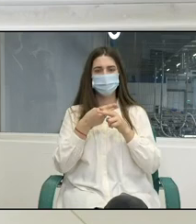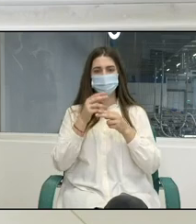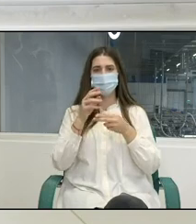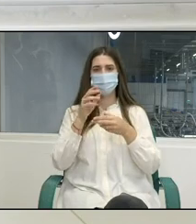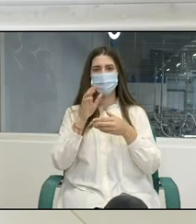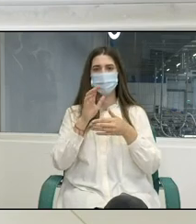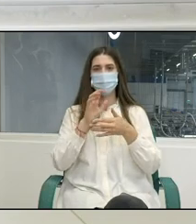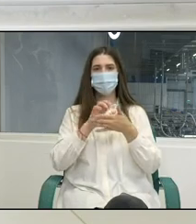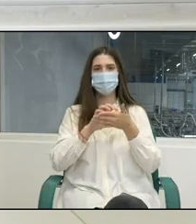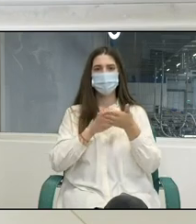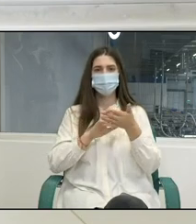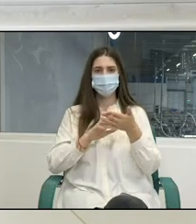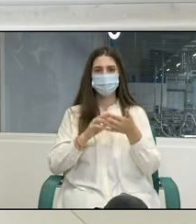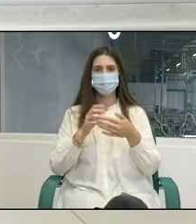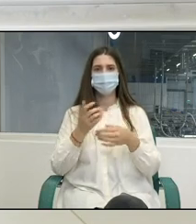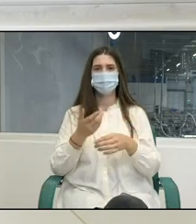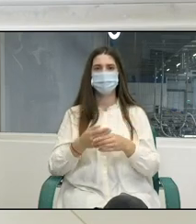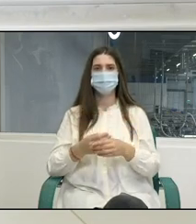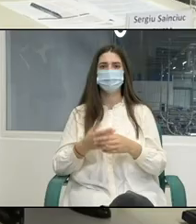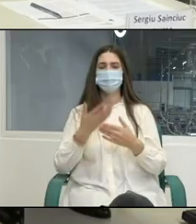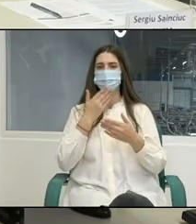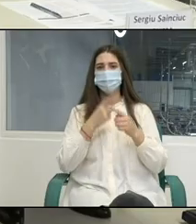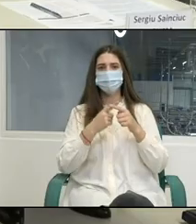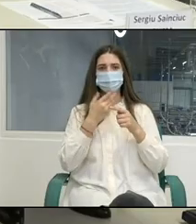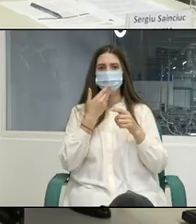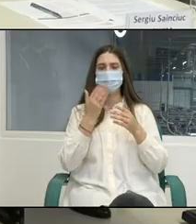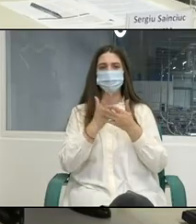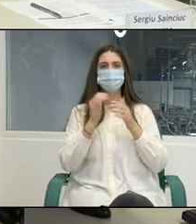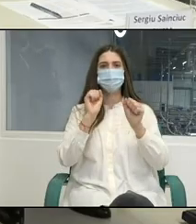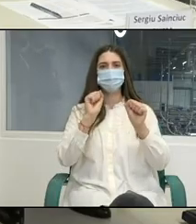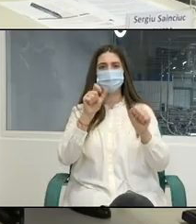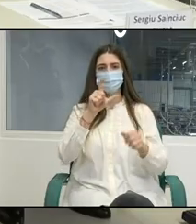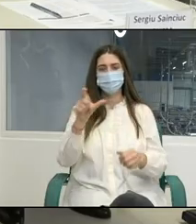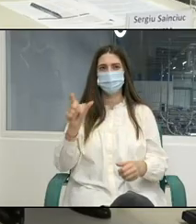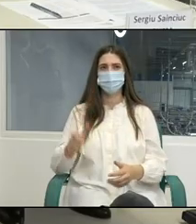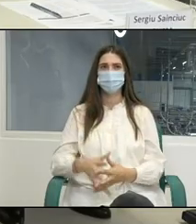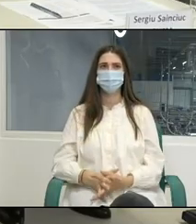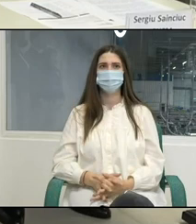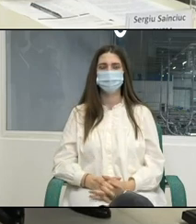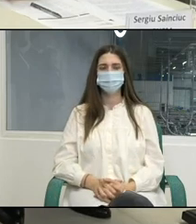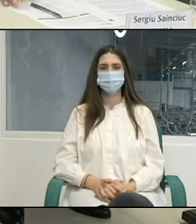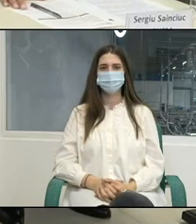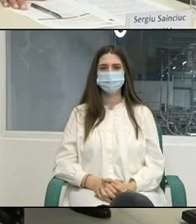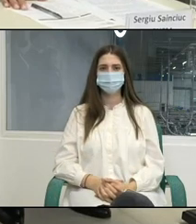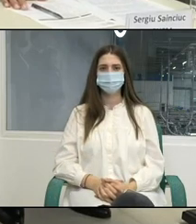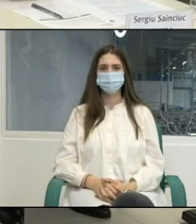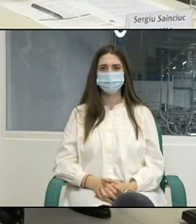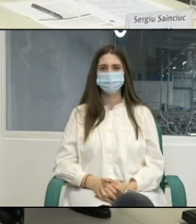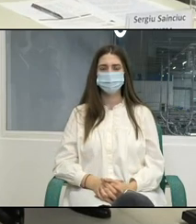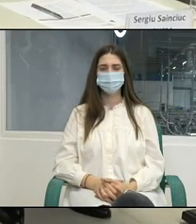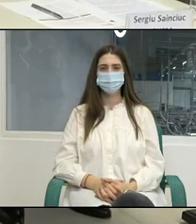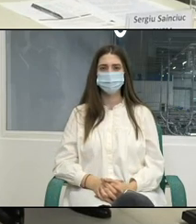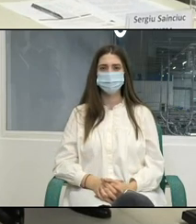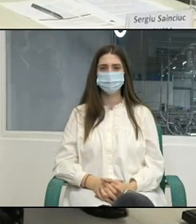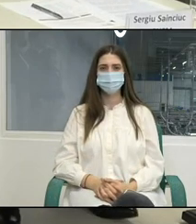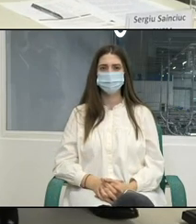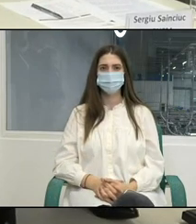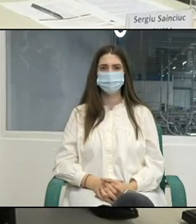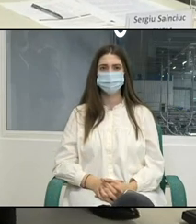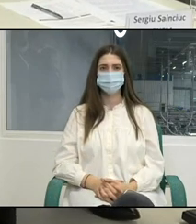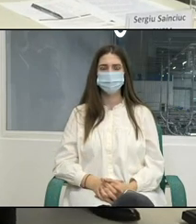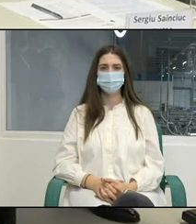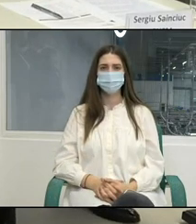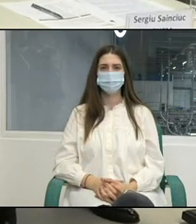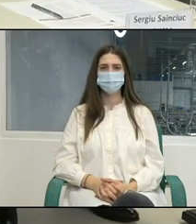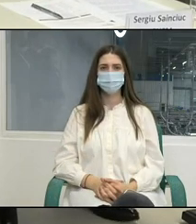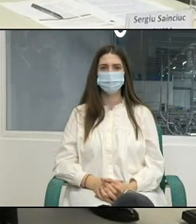salariații nu sunt protejați Mulțumesc mult domnule ministru Mai avem o întrebare care este